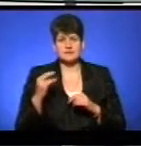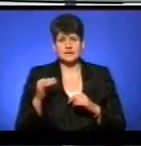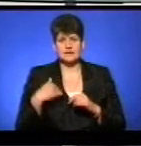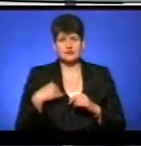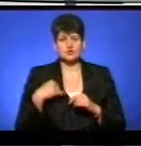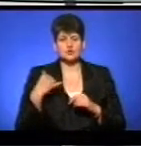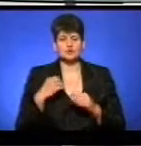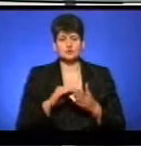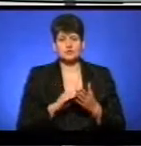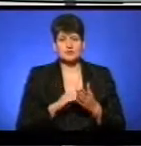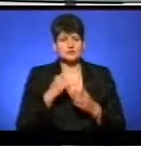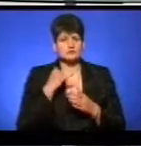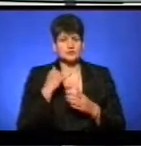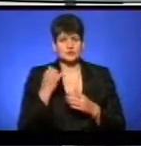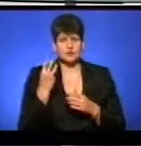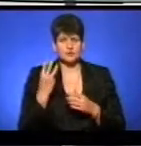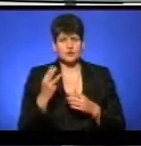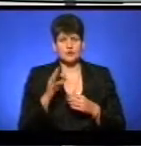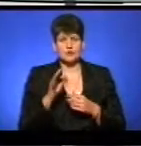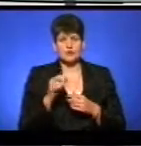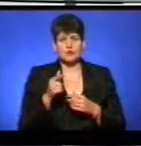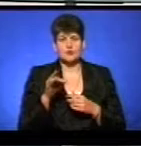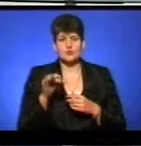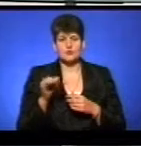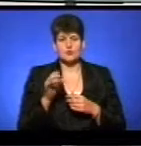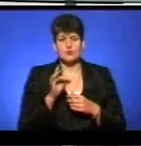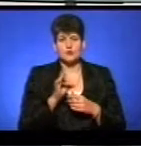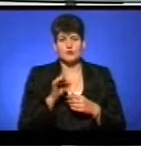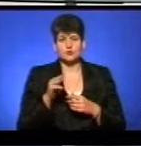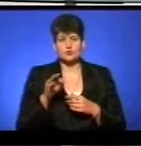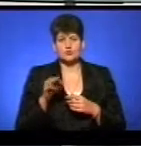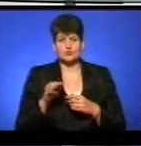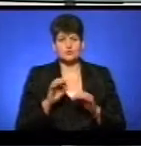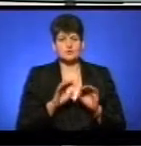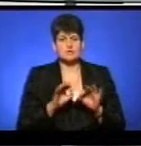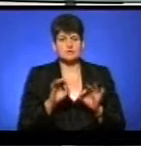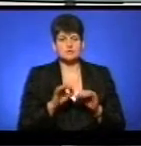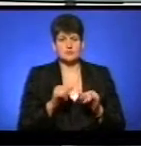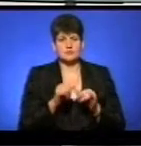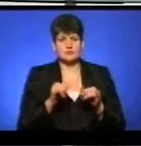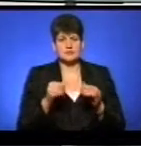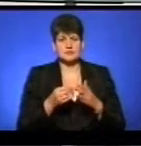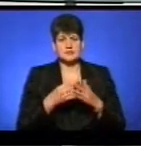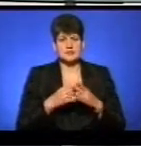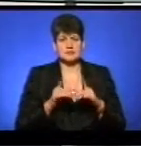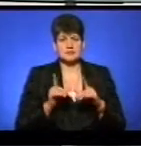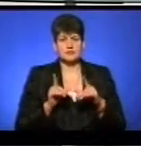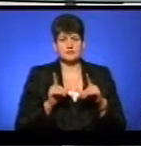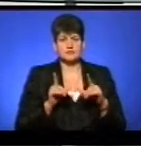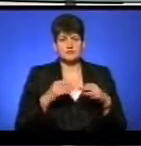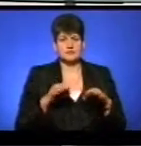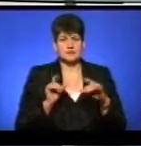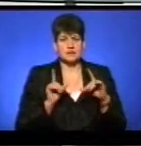зателефонували до трьох перевізників. Олег Горошок та Роман Торожнюк коментувати підвищення тарифів на проїзд у громадському транспорті Тернополя